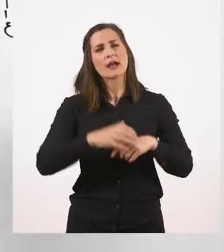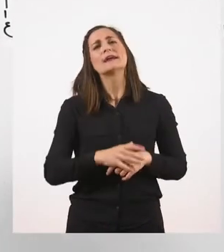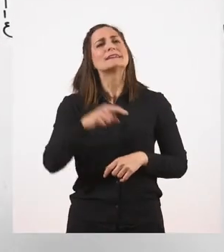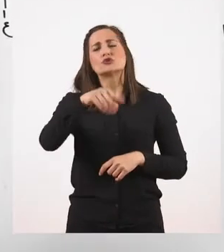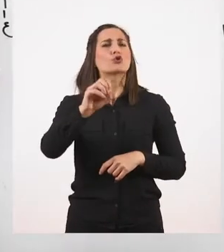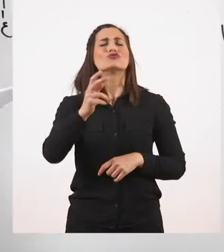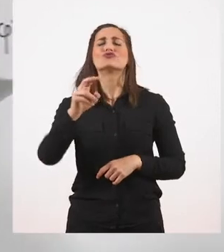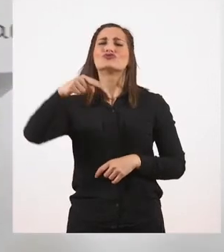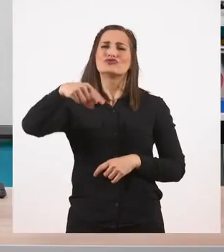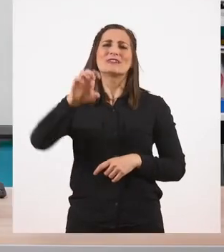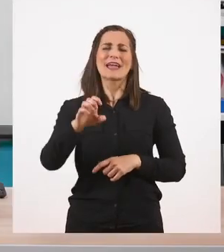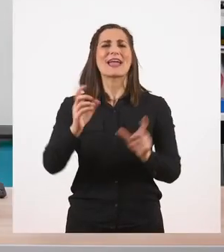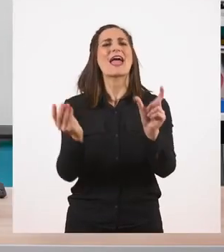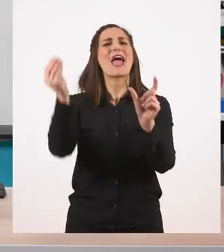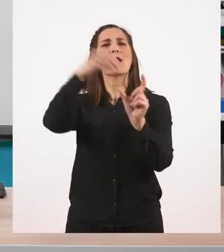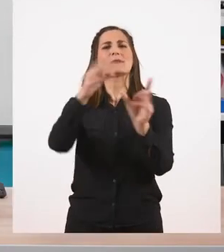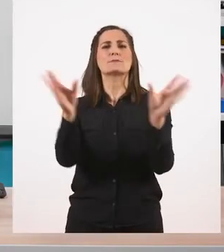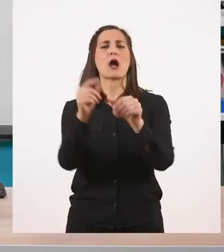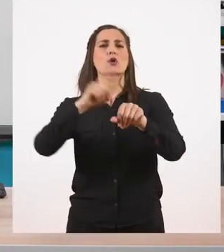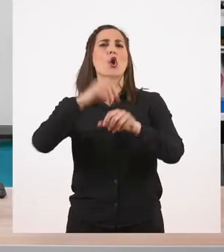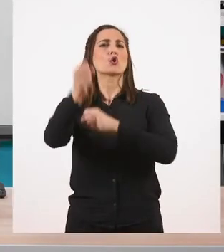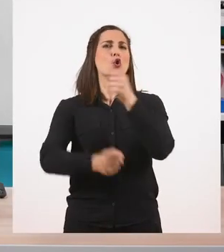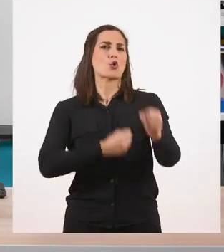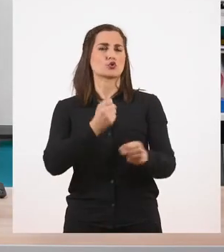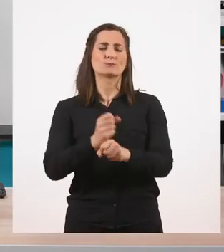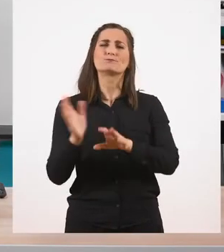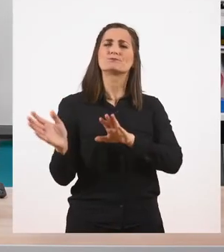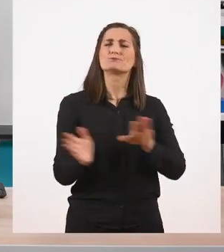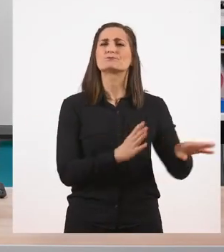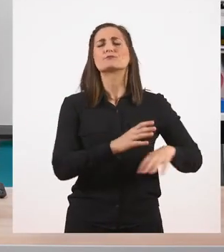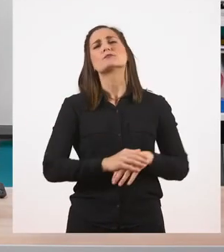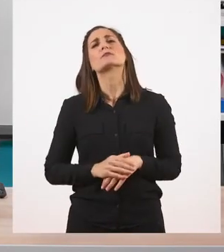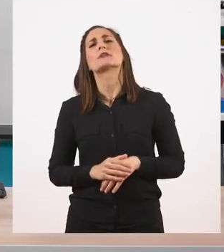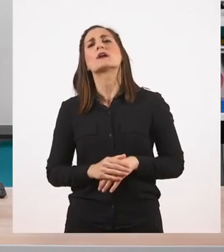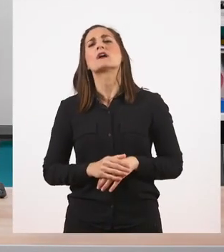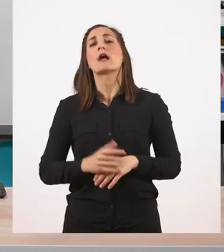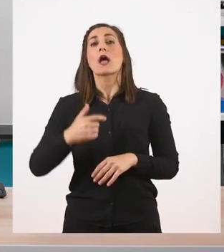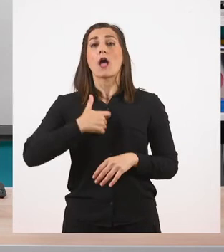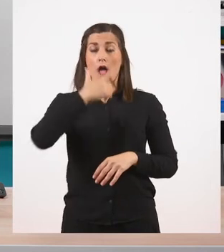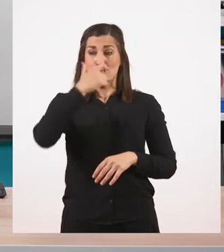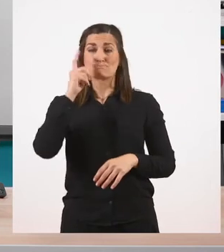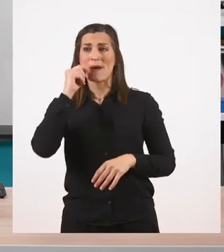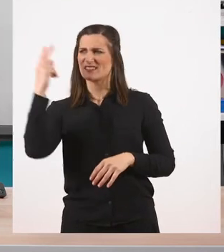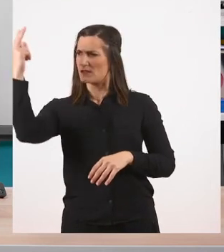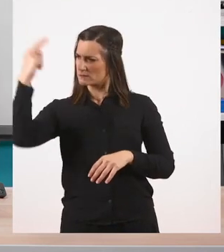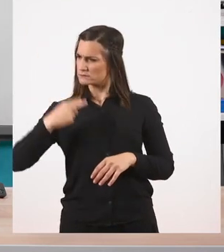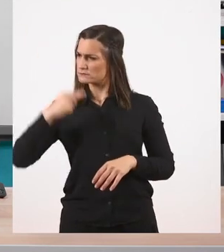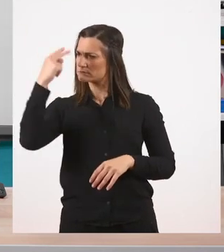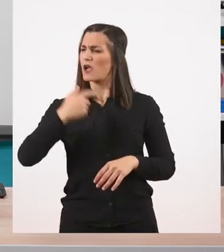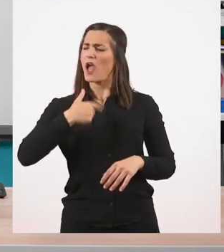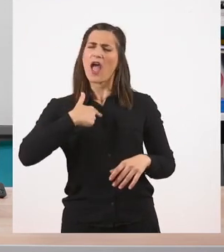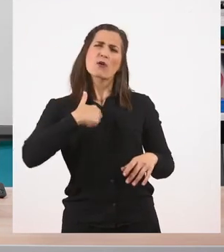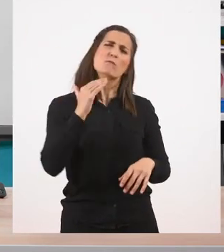Και τέλος λέει στο κείμενο. Ο μπαμπάς με κοίταξε και εγώ ανέβηκα αμέσως στο δωμάτιό μου.